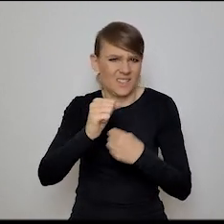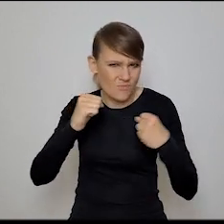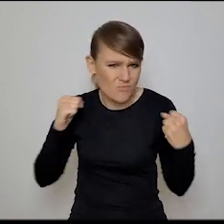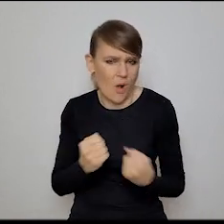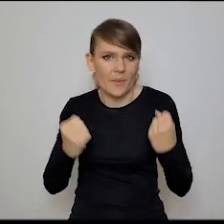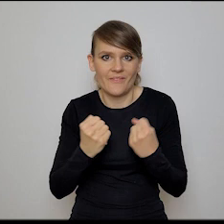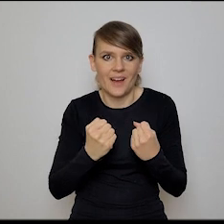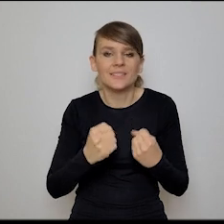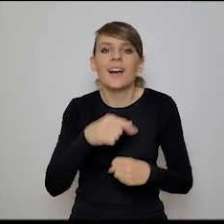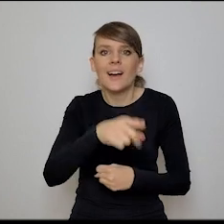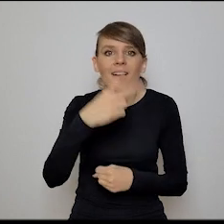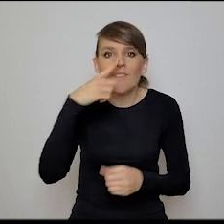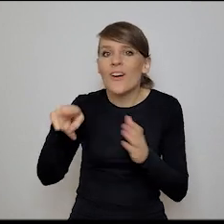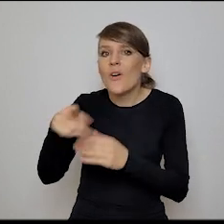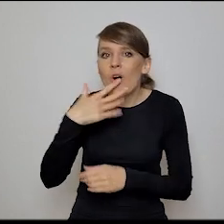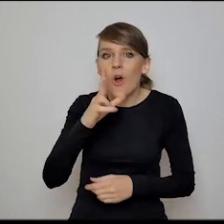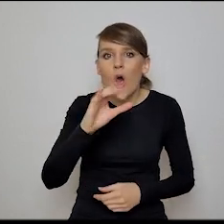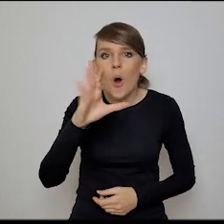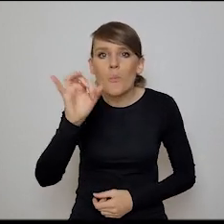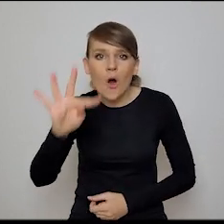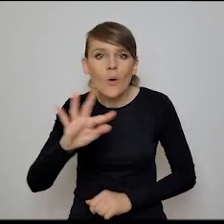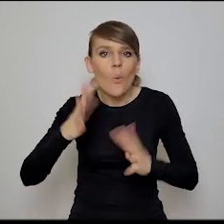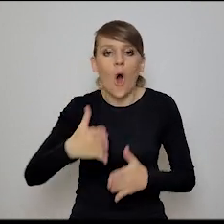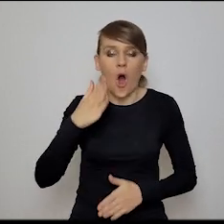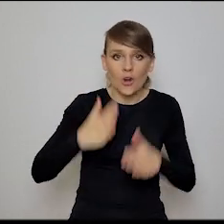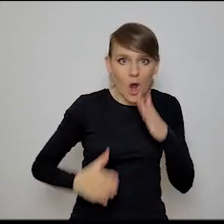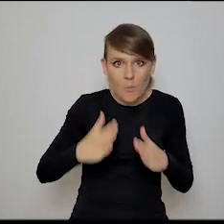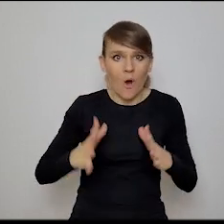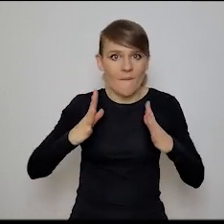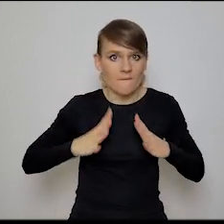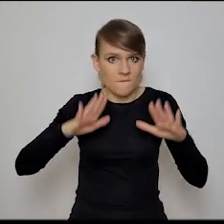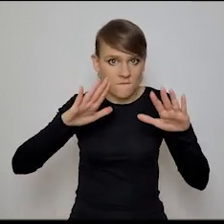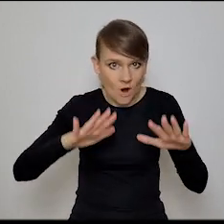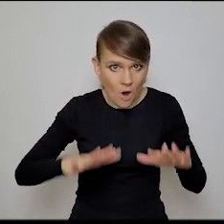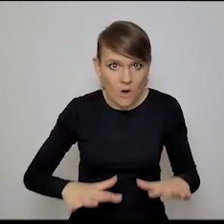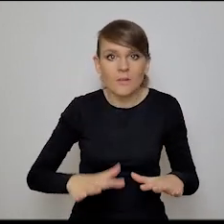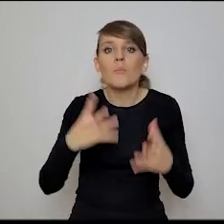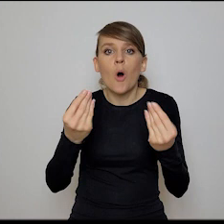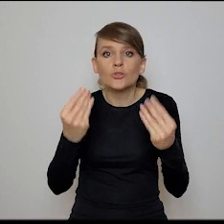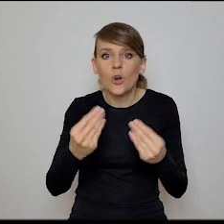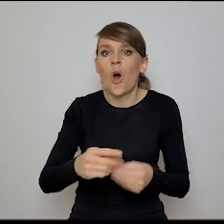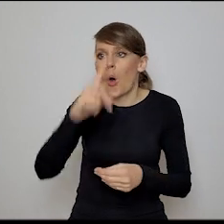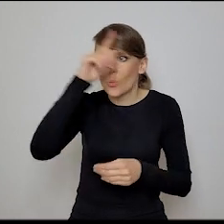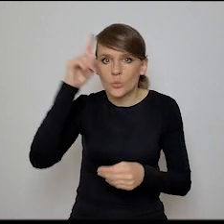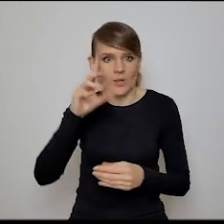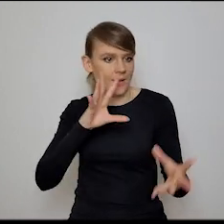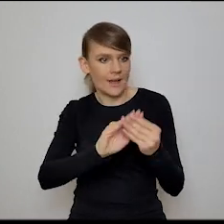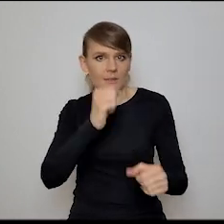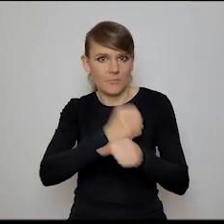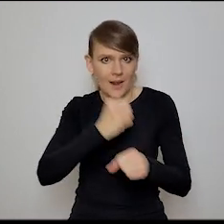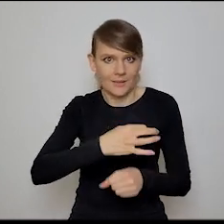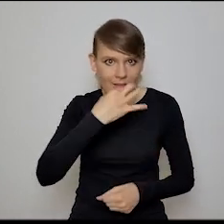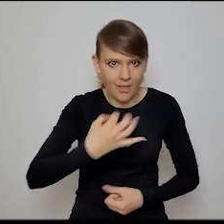powiedziałaś o tych kobotach, czyli robotach, którzy zwalniają po to, żeby lepiej się pracowało ludźmi z nimi. Ja nie znałem tego